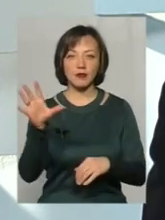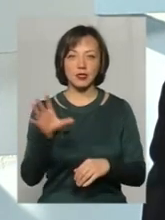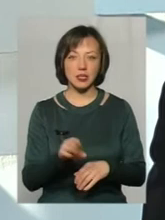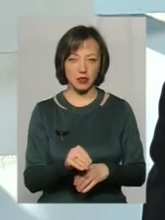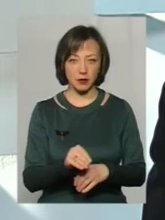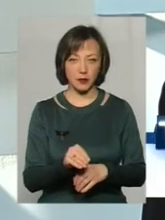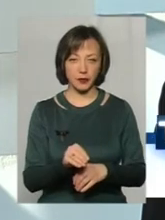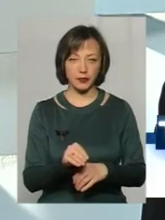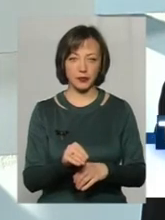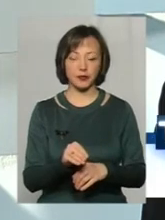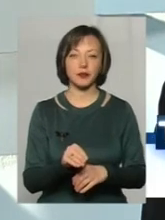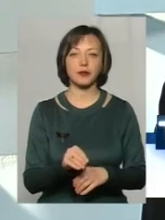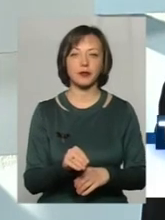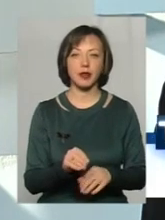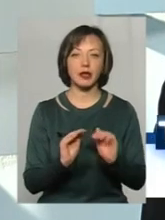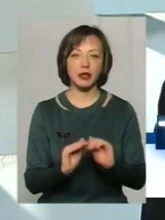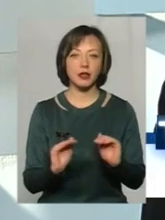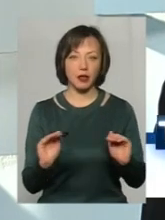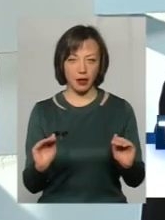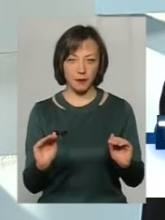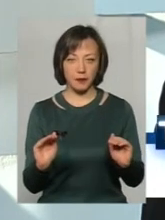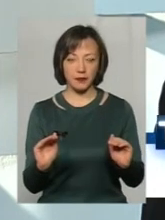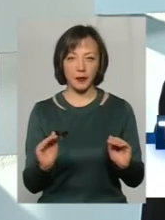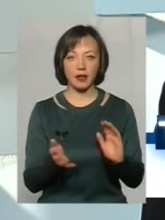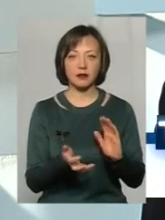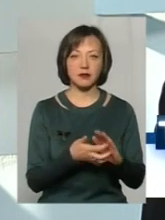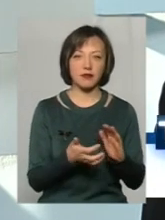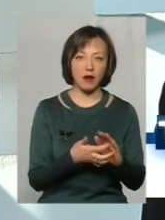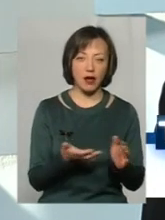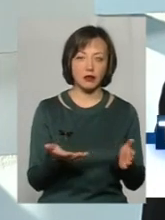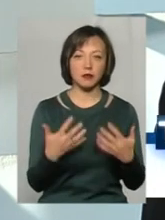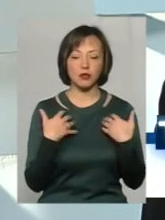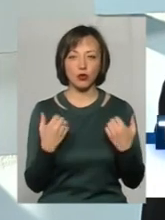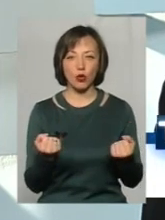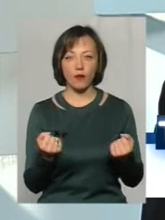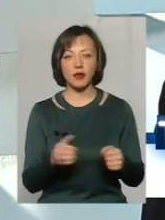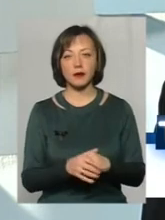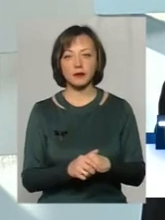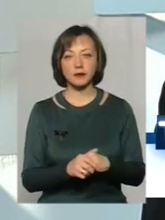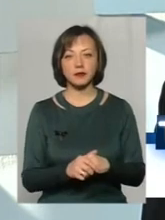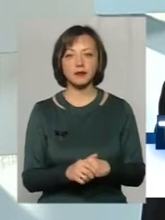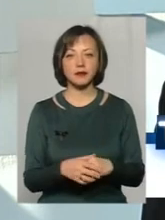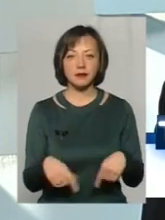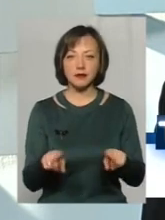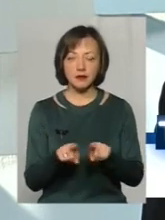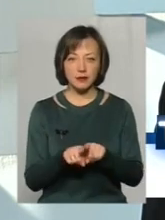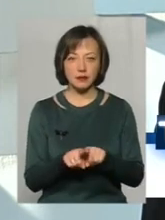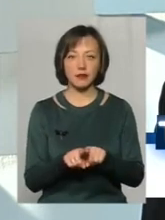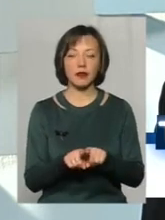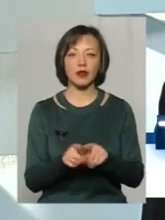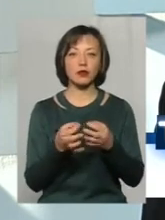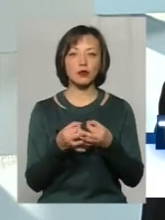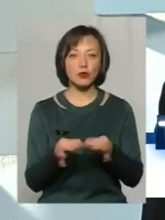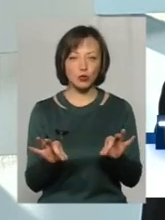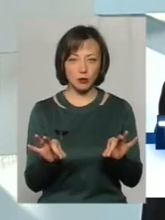дітей із вадами здоров'я. Так само доступність